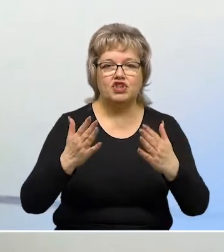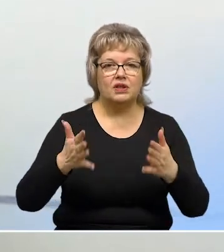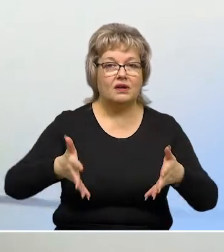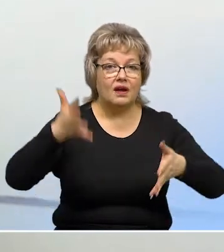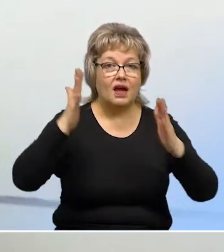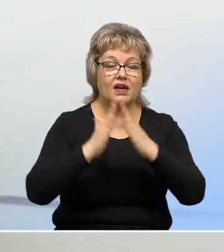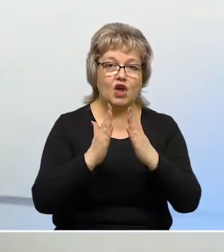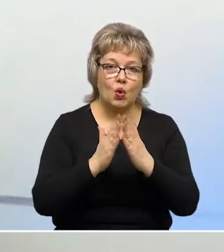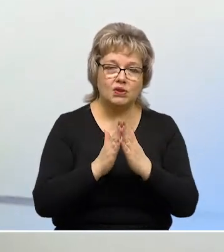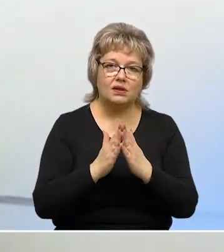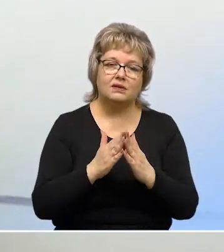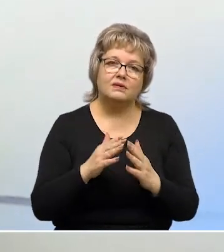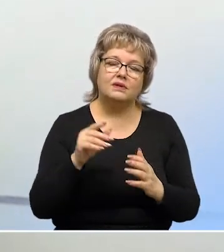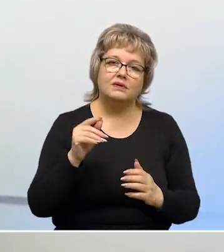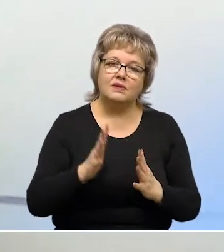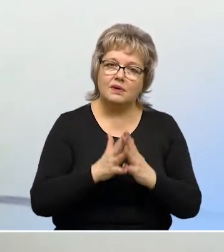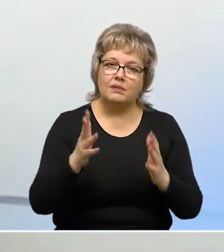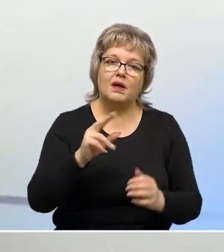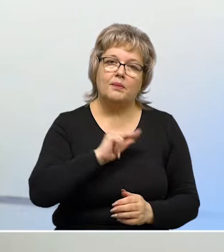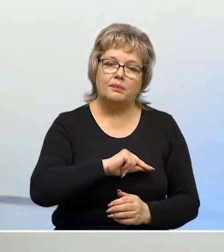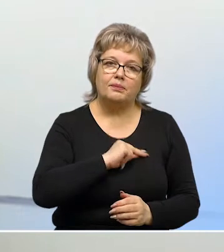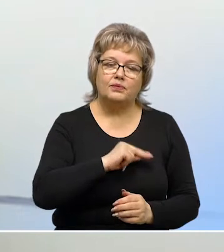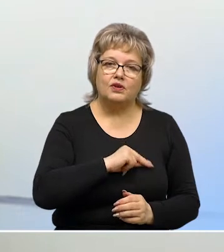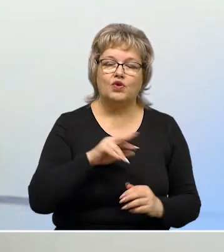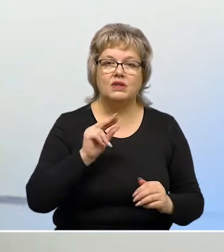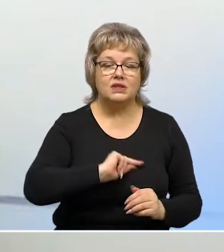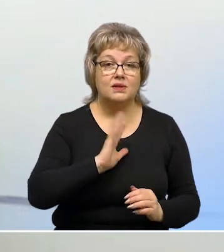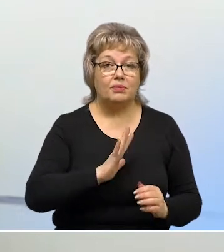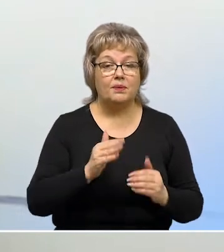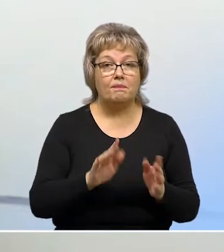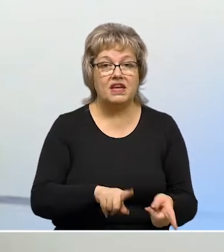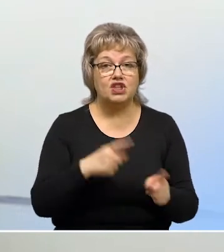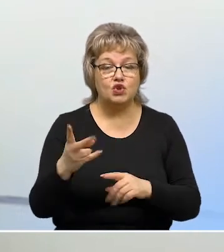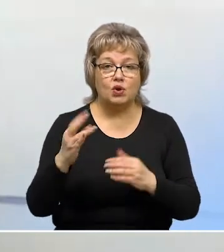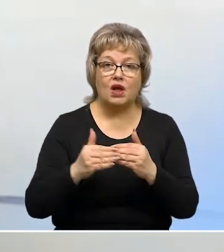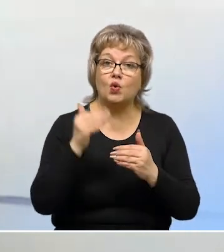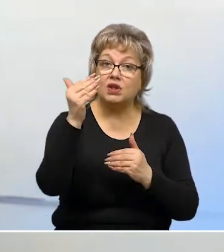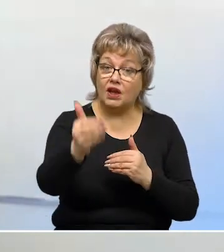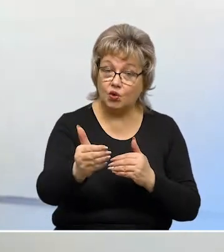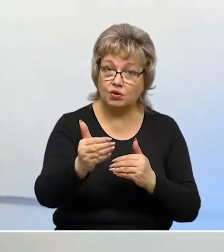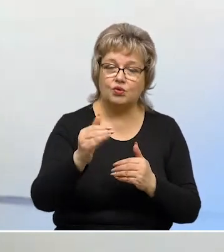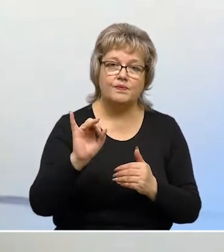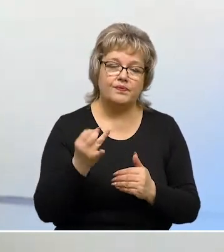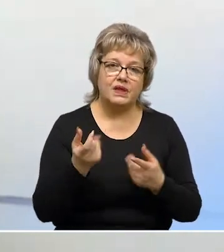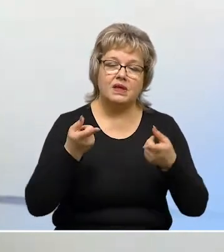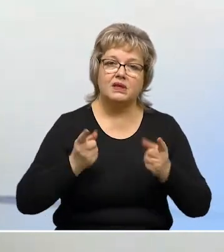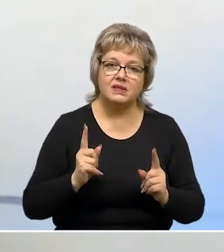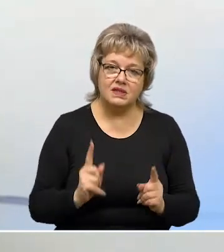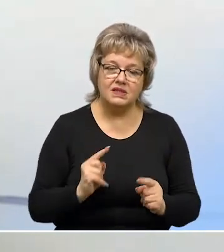поскольку основной вид трудовой деятельности был перенесен на удаленку. И,